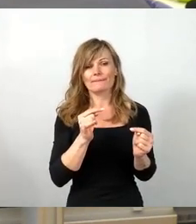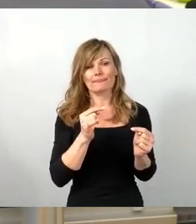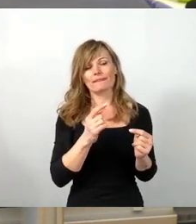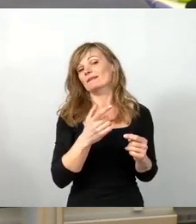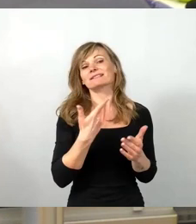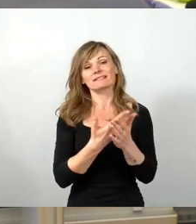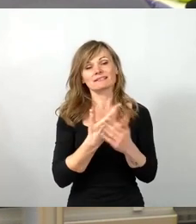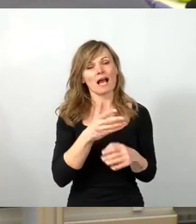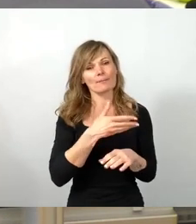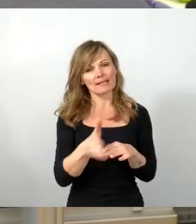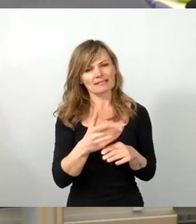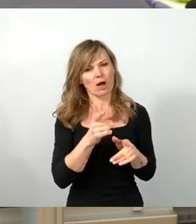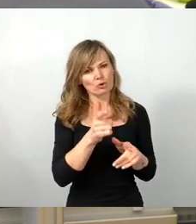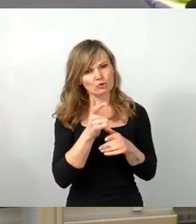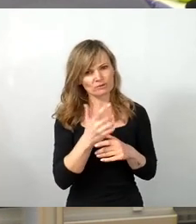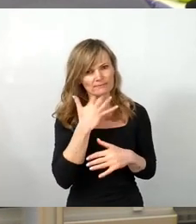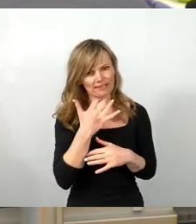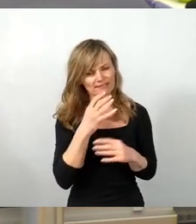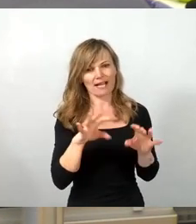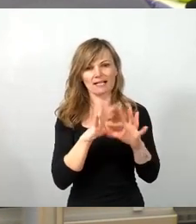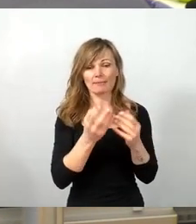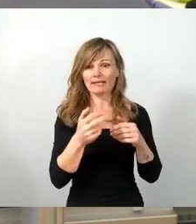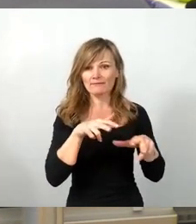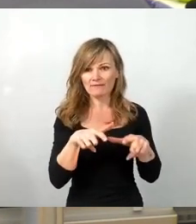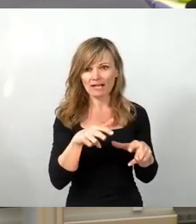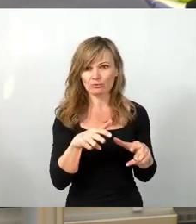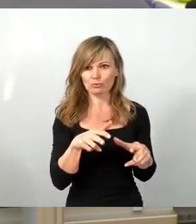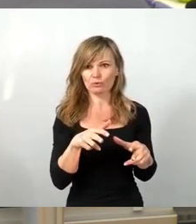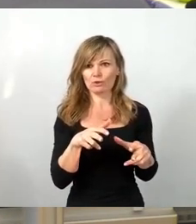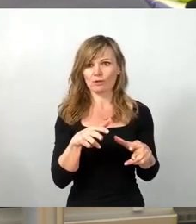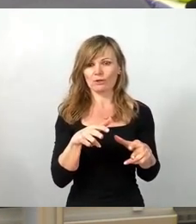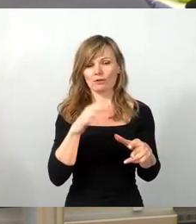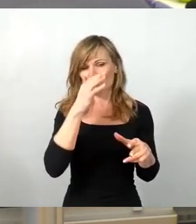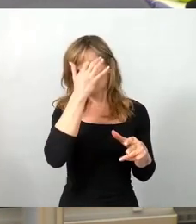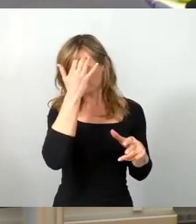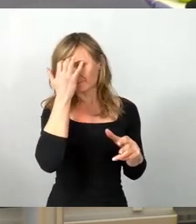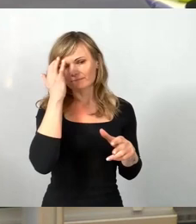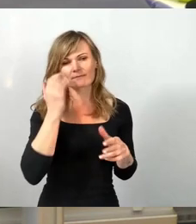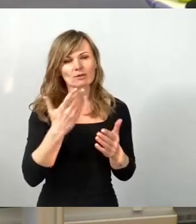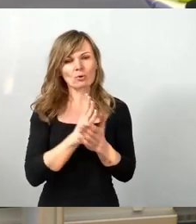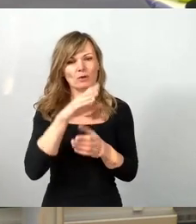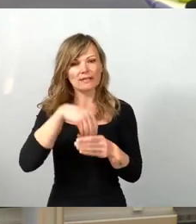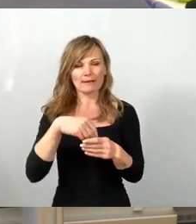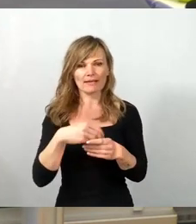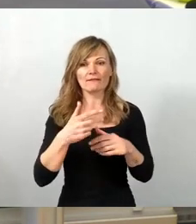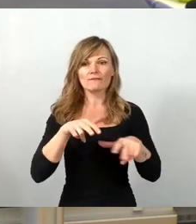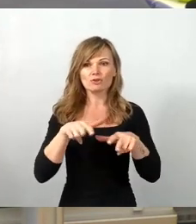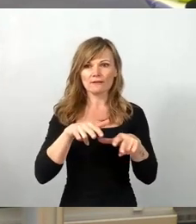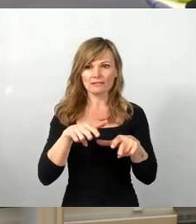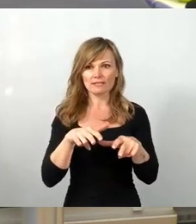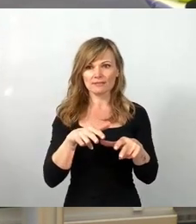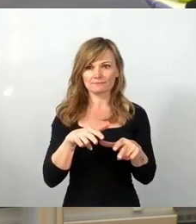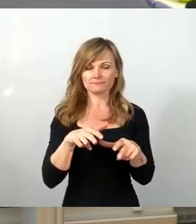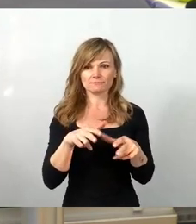in dem dann doch noch wirtschaftliche Belange aufgenommen wurden, ob man den zur Abstimmung stellt und jetzt